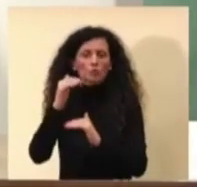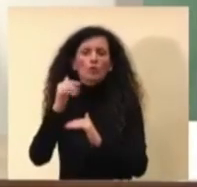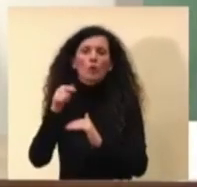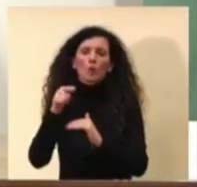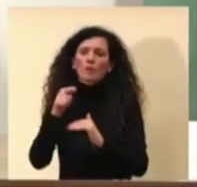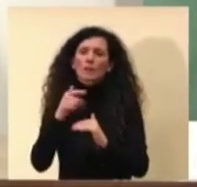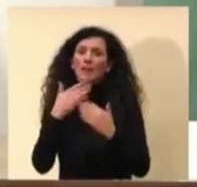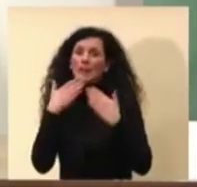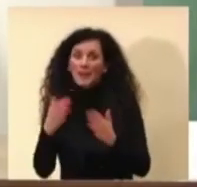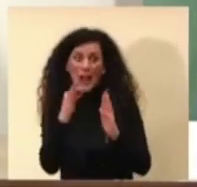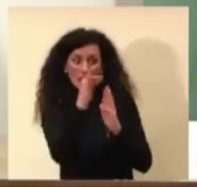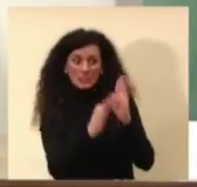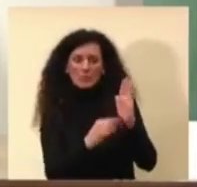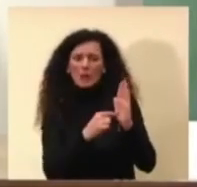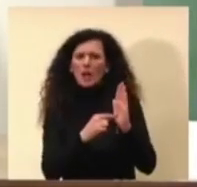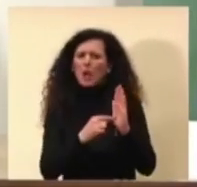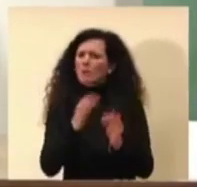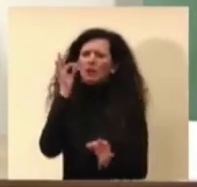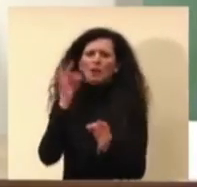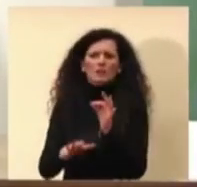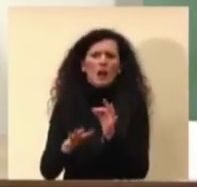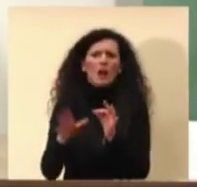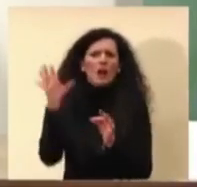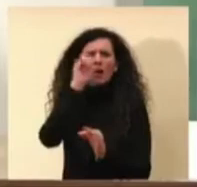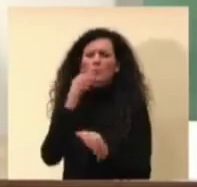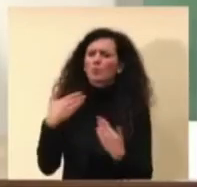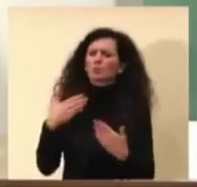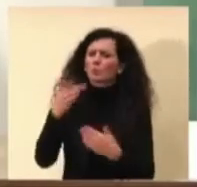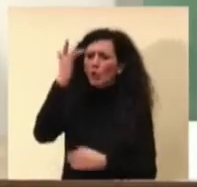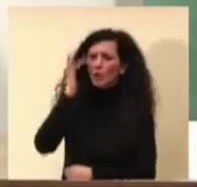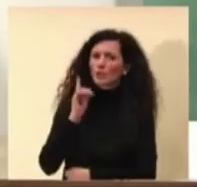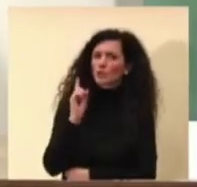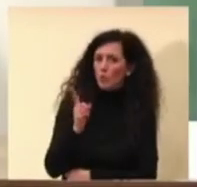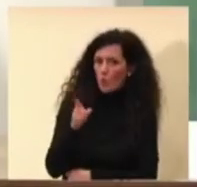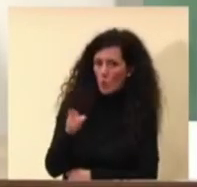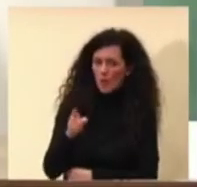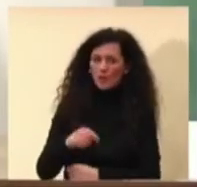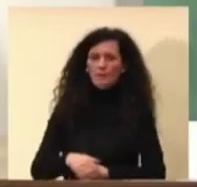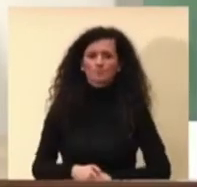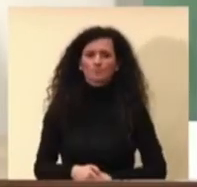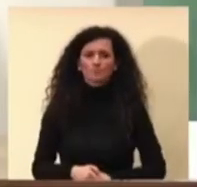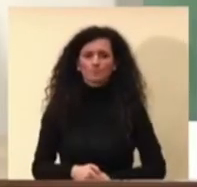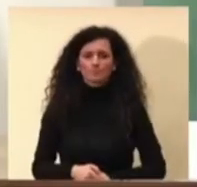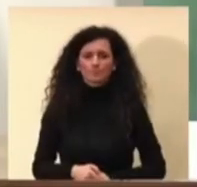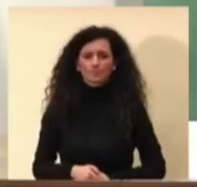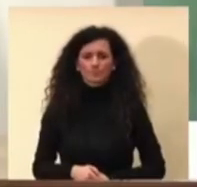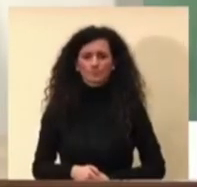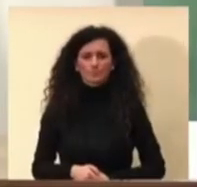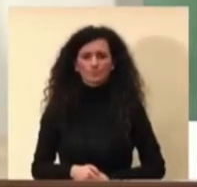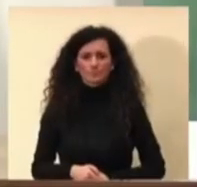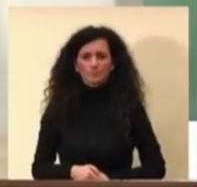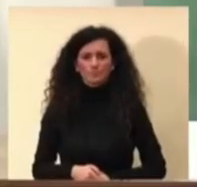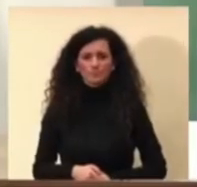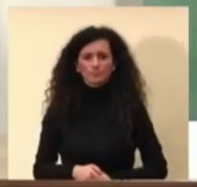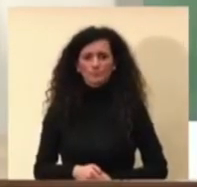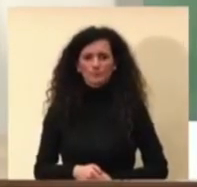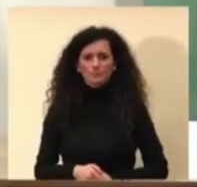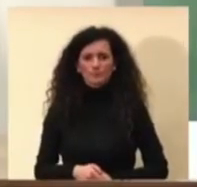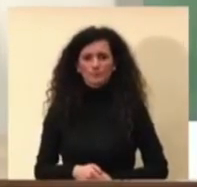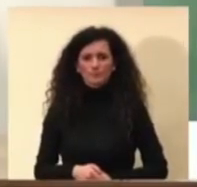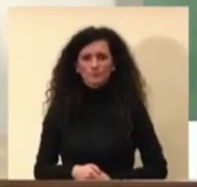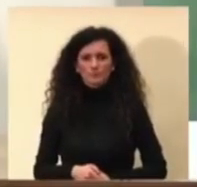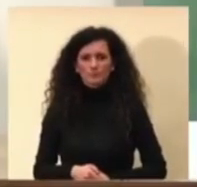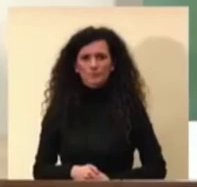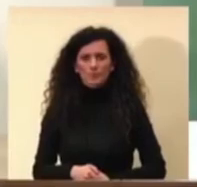tempestivi, abbiamo visto finora nell'individuare il rischio e quindi nel lanciare un'allerta. Diverso è invece il